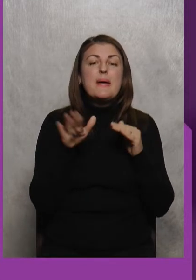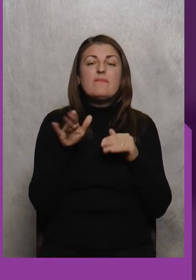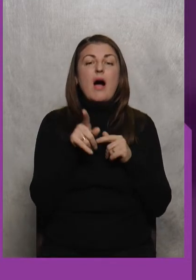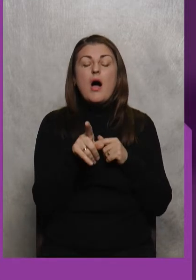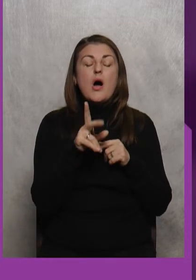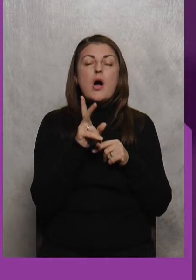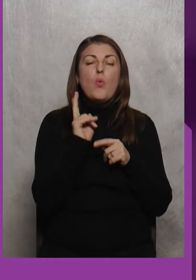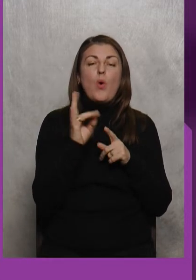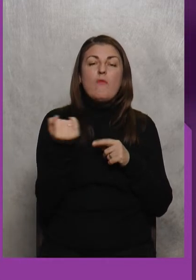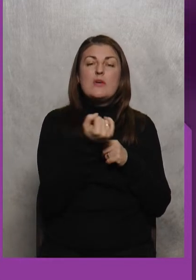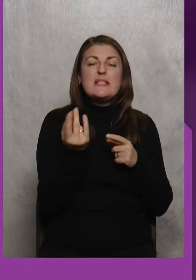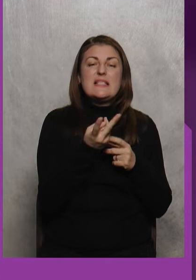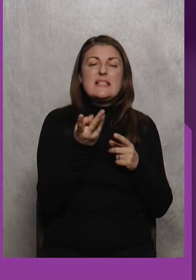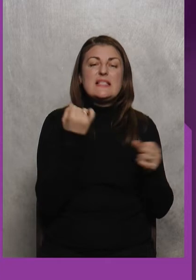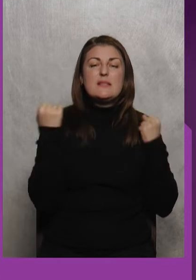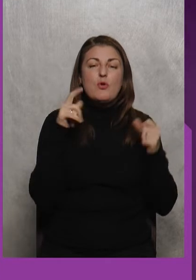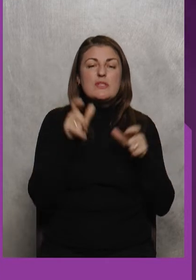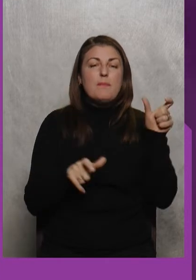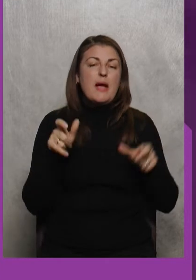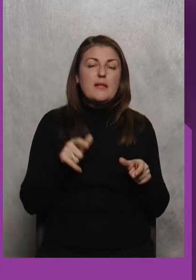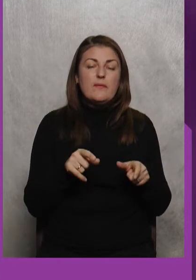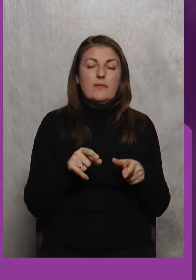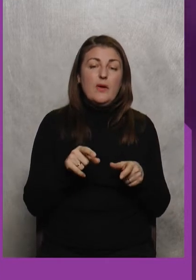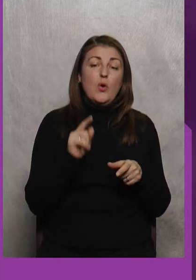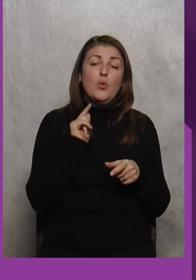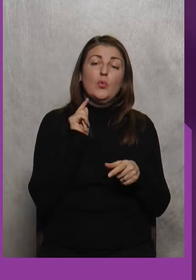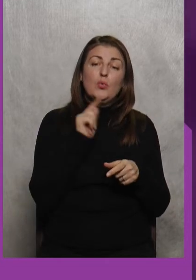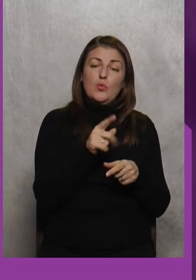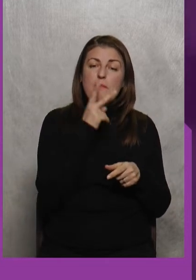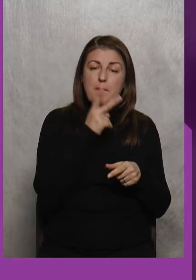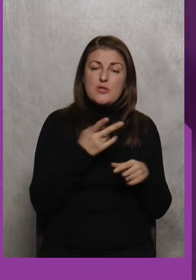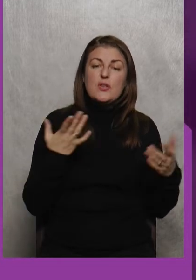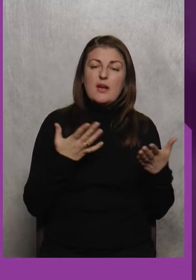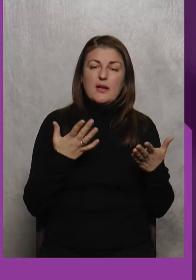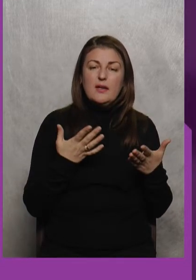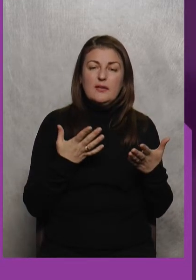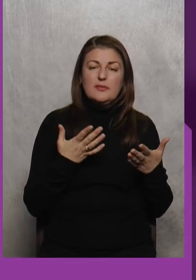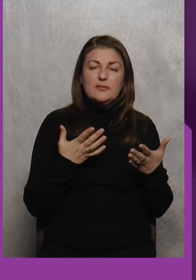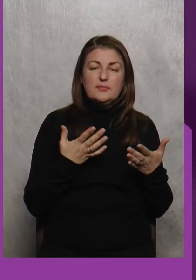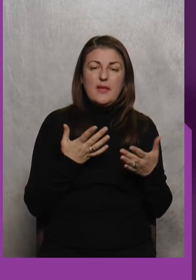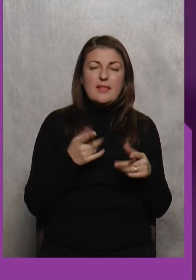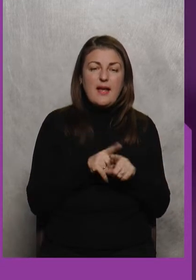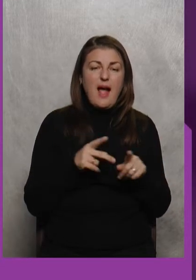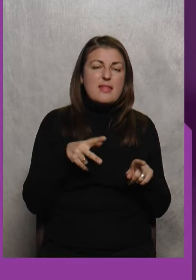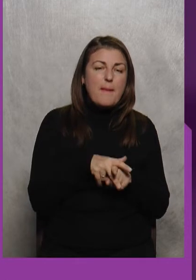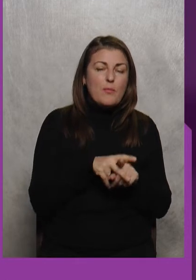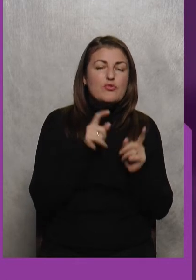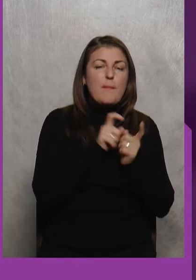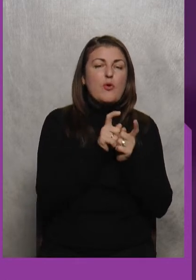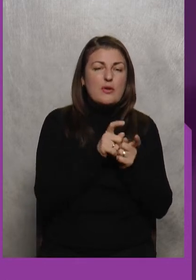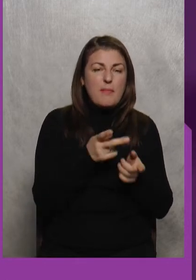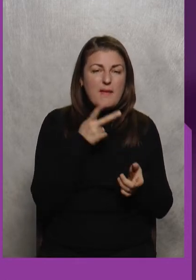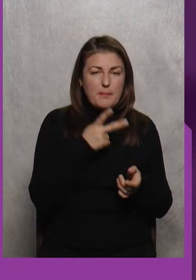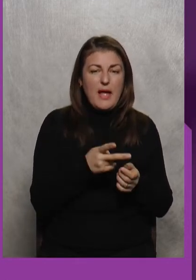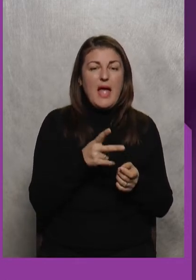когось Зі спортсменів Тут Ви бачите Яка Напружена Боротьба Йде І